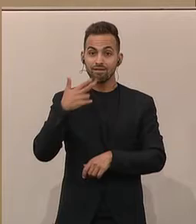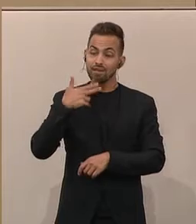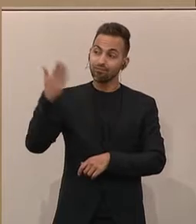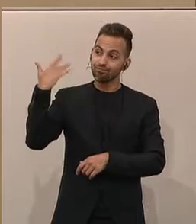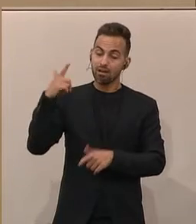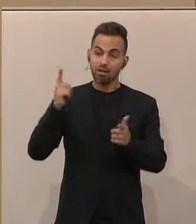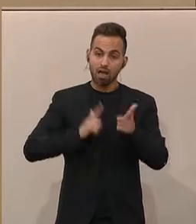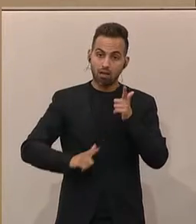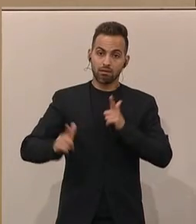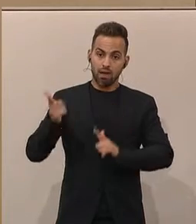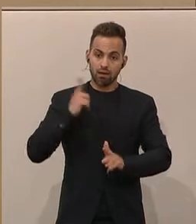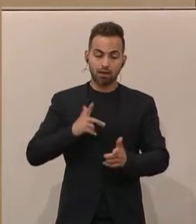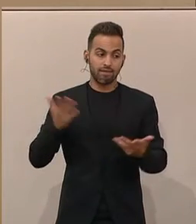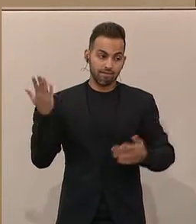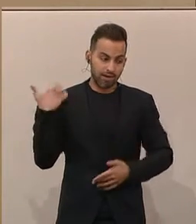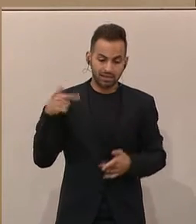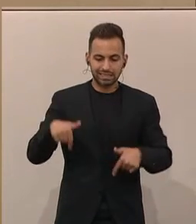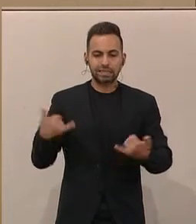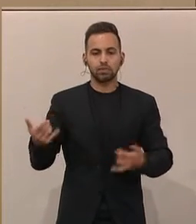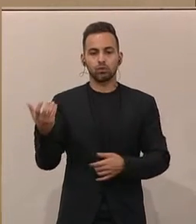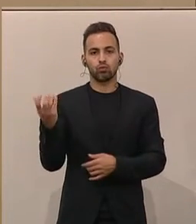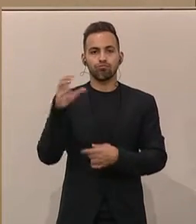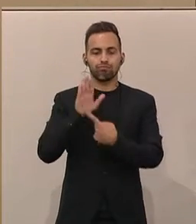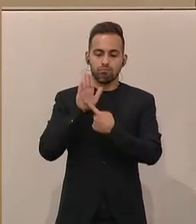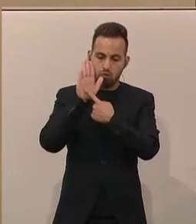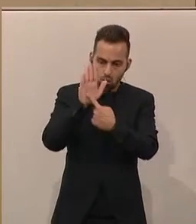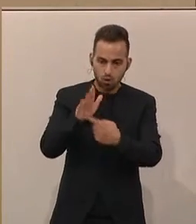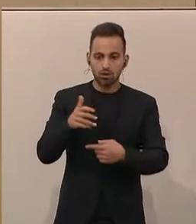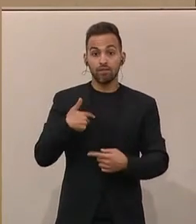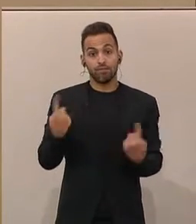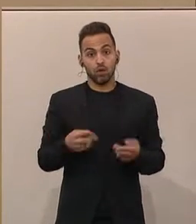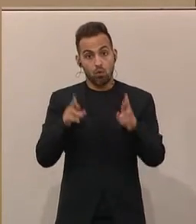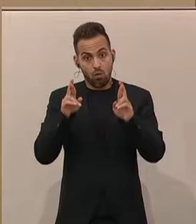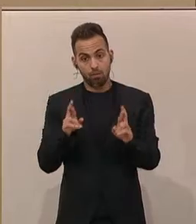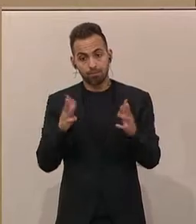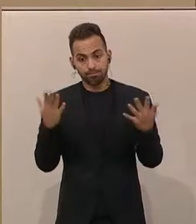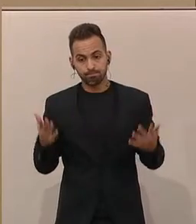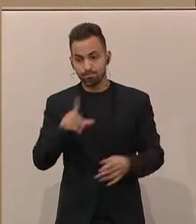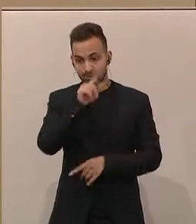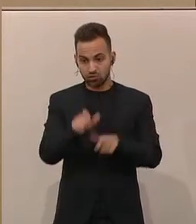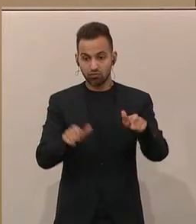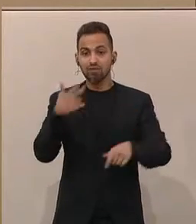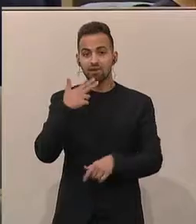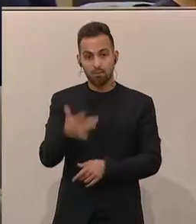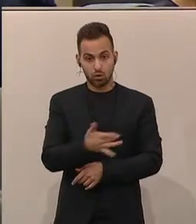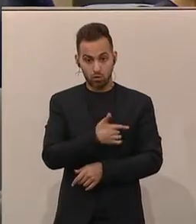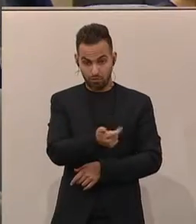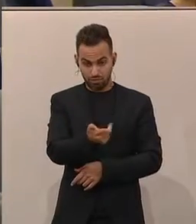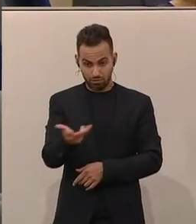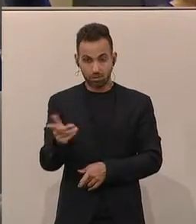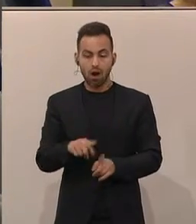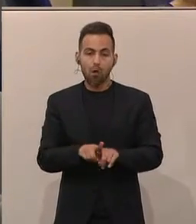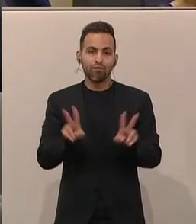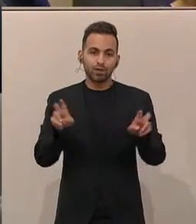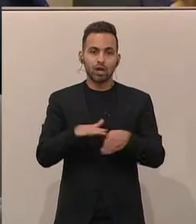Leib mitgemacht haben, ist dieses Symbolakt gedacht. Und wir hoffen damit sozusagen, dass diese Menschen, die davon betroffen sind, auch diese